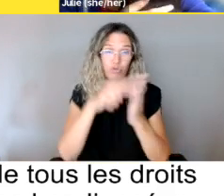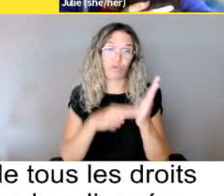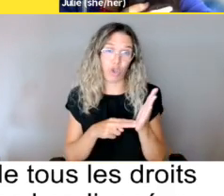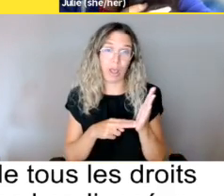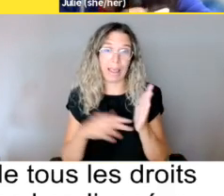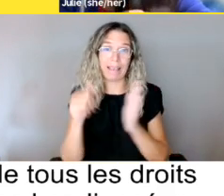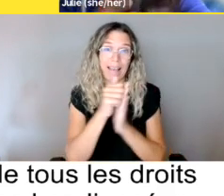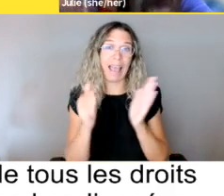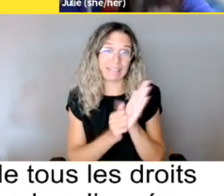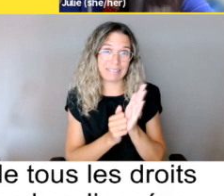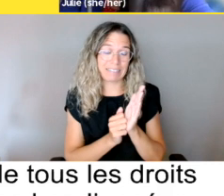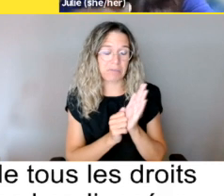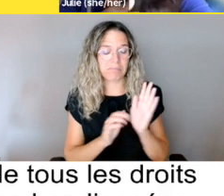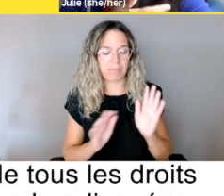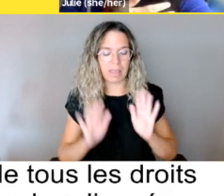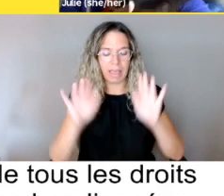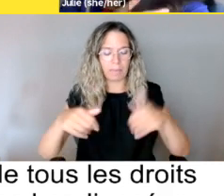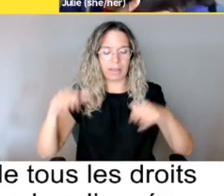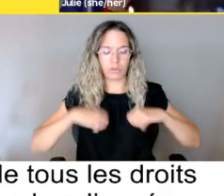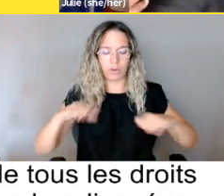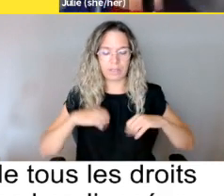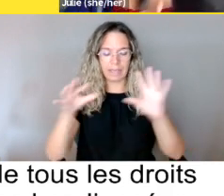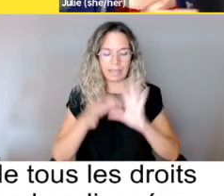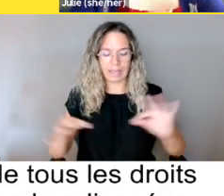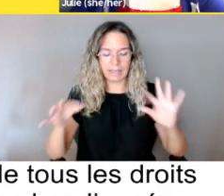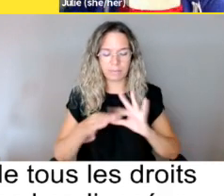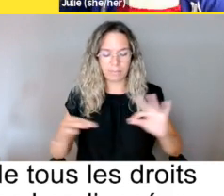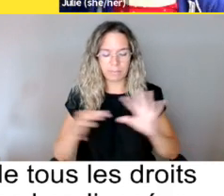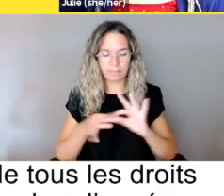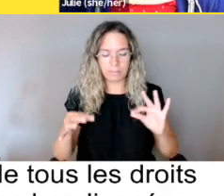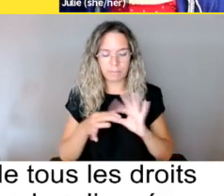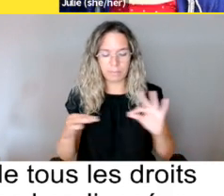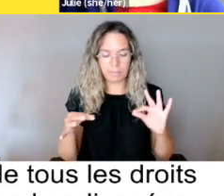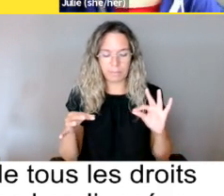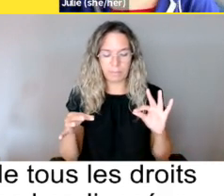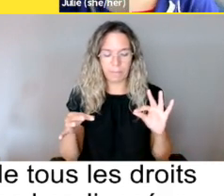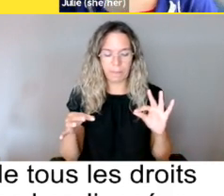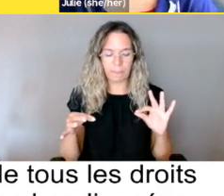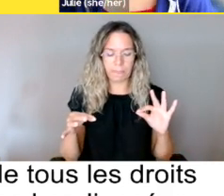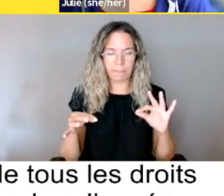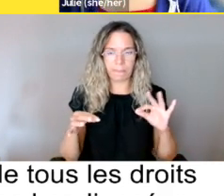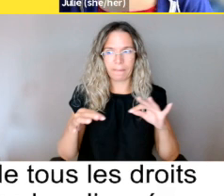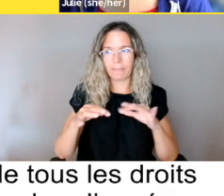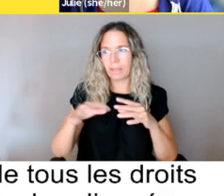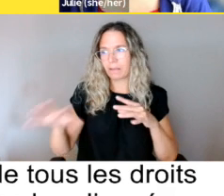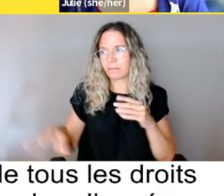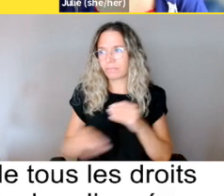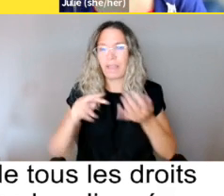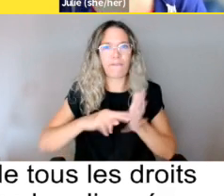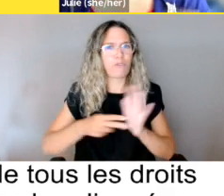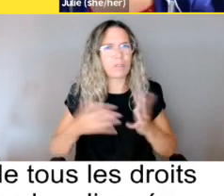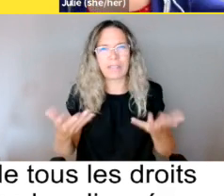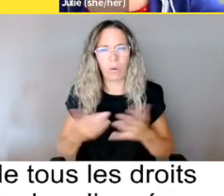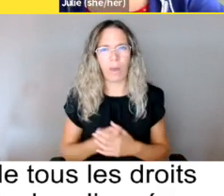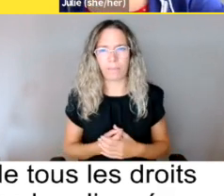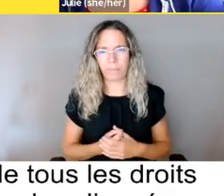l'article, puis après ça, je vais vous expliquer plus en langue quotidienne qu'est-ce que ça veut dire.